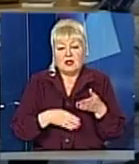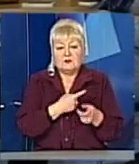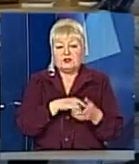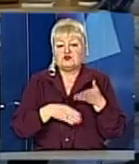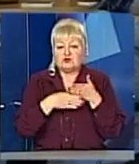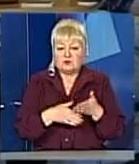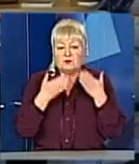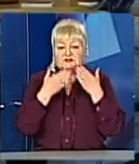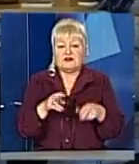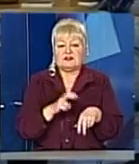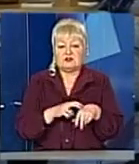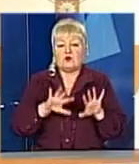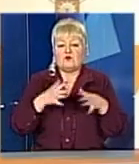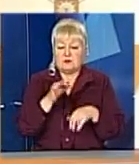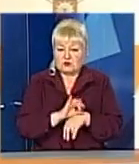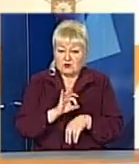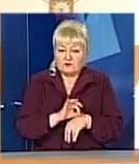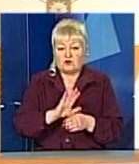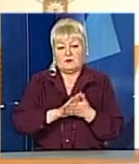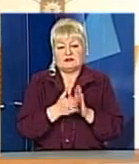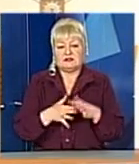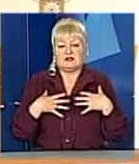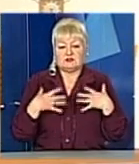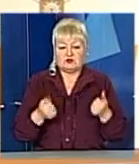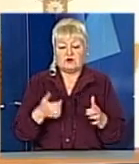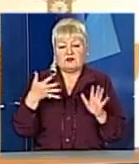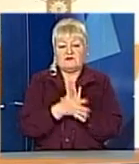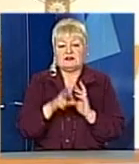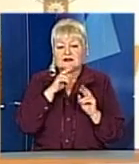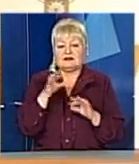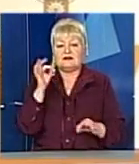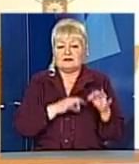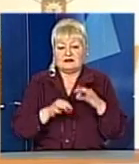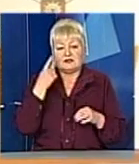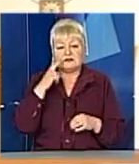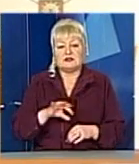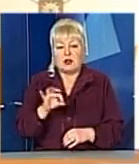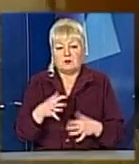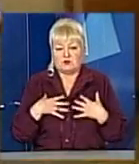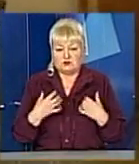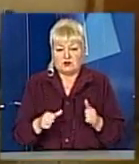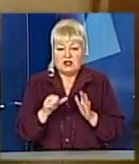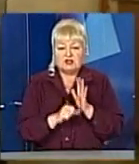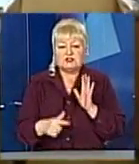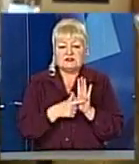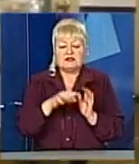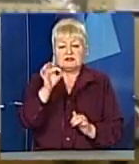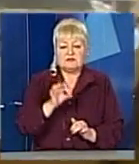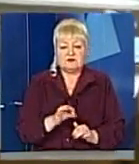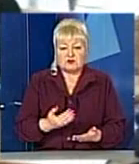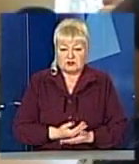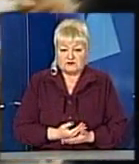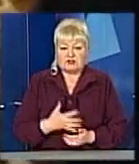звернення до лікаря у випадку хвороби, стан здоров'я, витрати на ліки та знання про здоров'я. 67% жителів